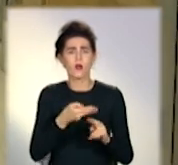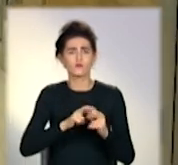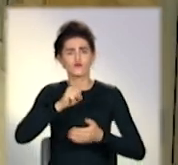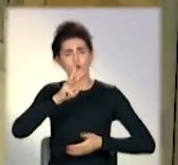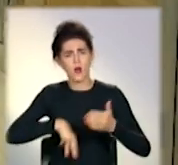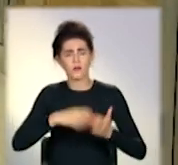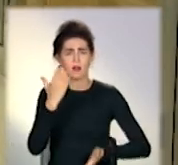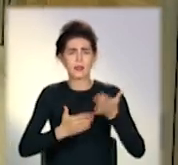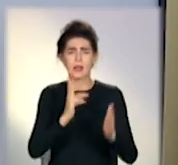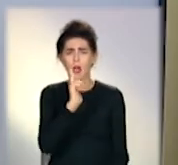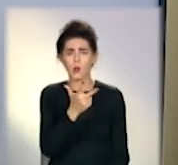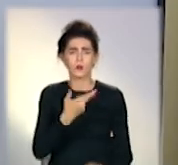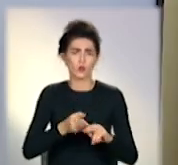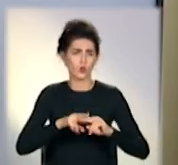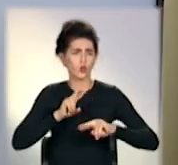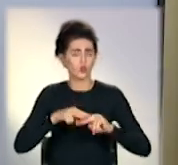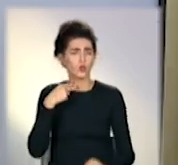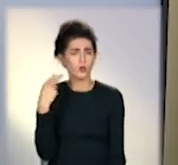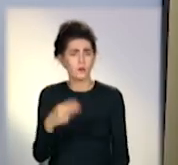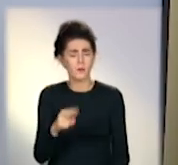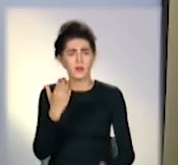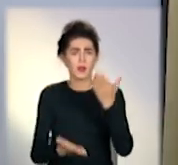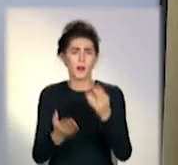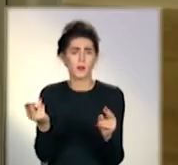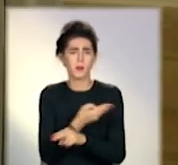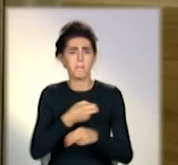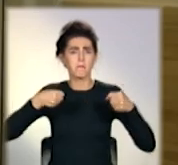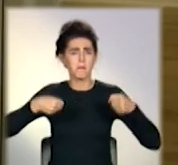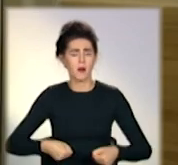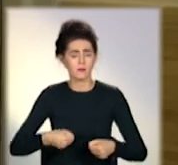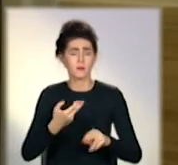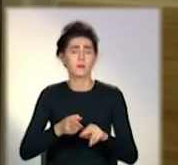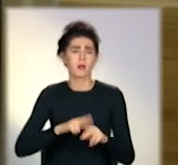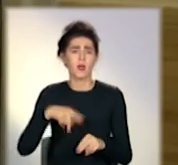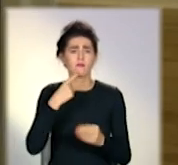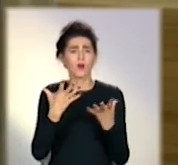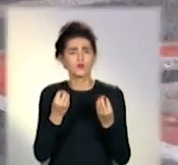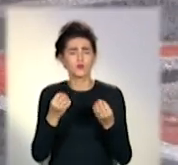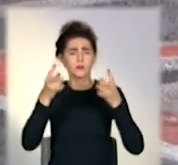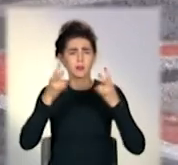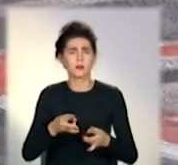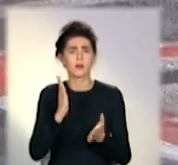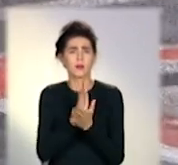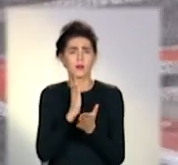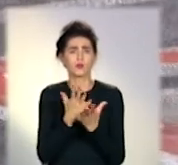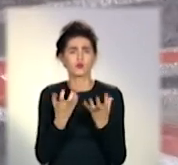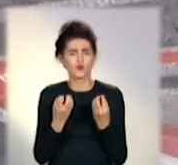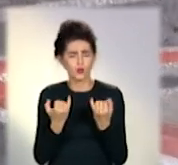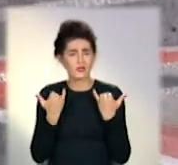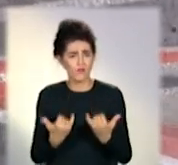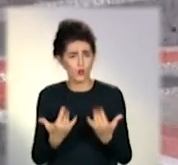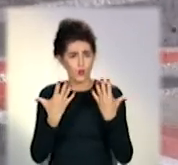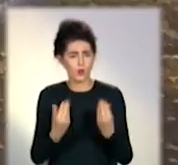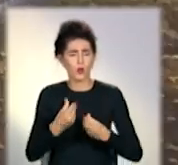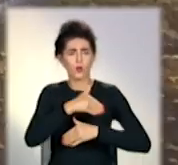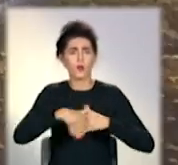штраф або до трьох років обмеження волі та позбавлення прав керування. Не минулося бездорожньо-транспортної пригоди у місті і сьогодні. На